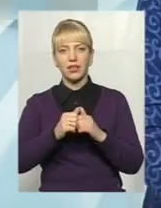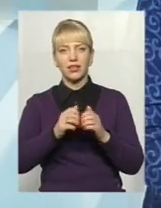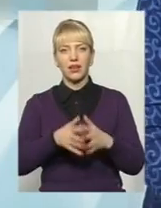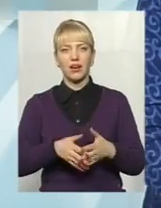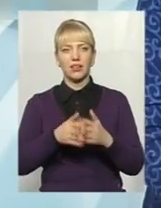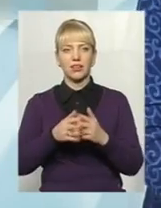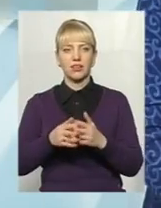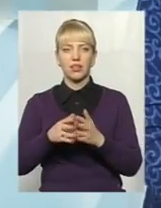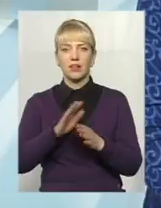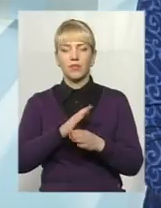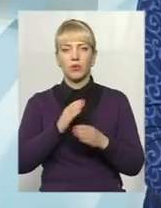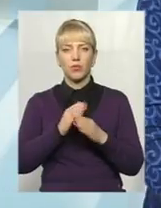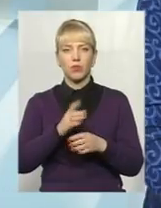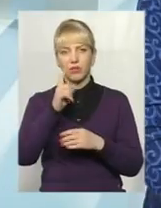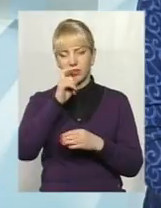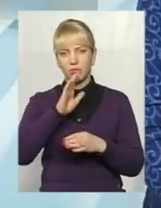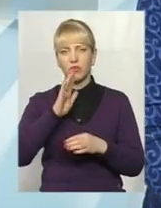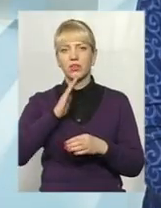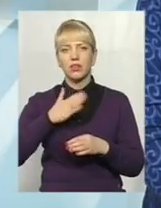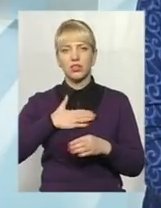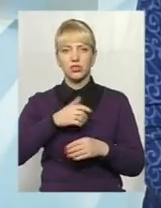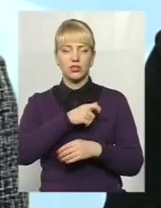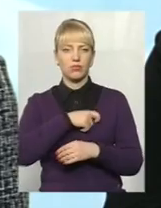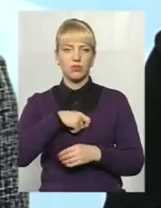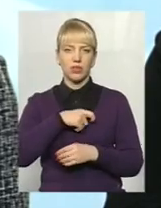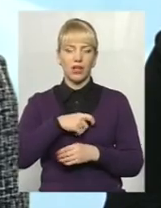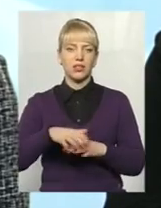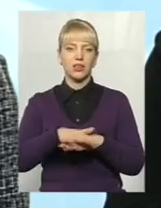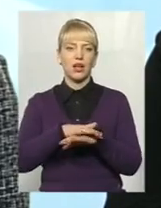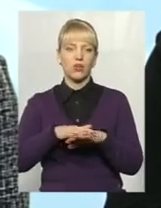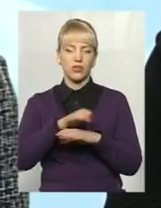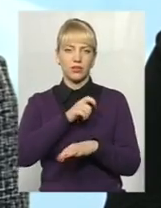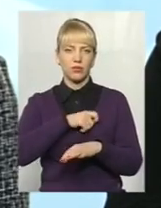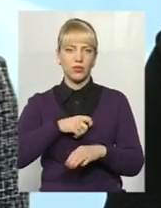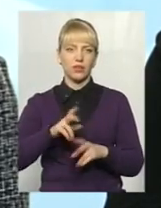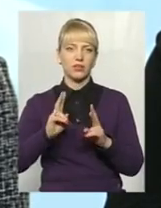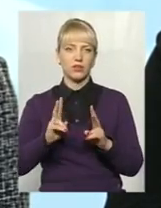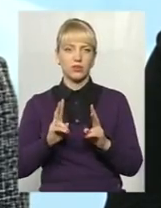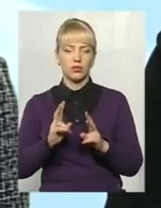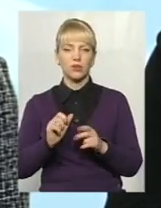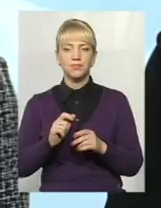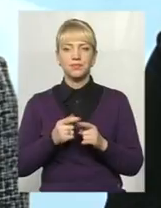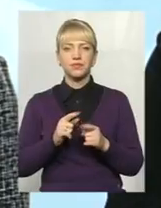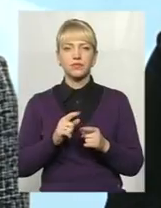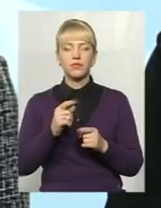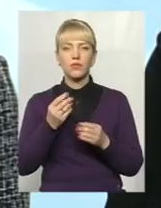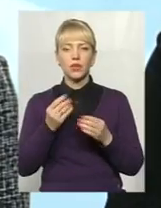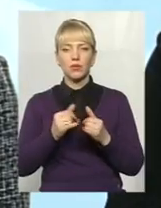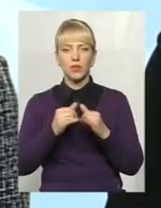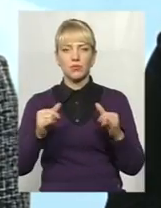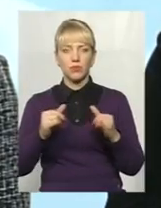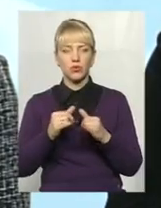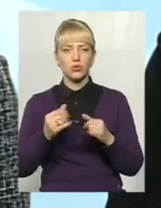Допомагають непогано нам і наші депутати, народний депутат, який з прямовою кошти державні на